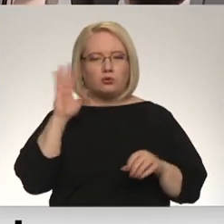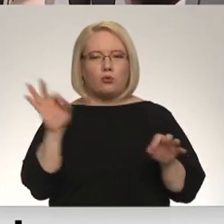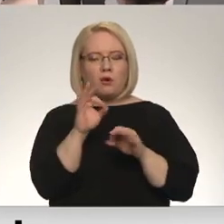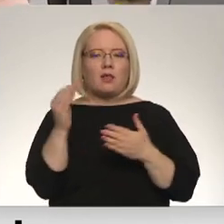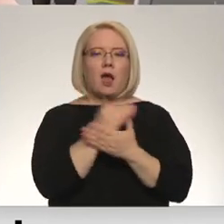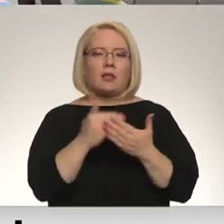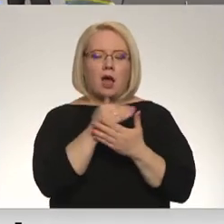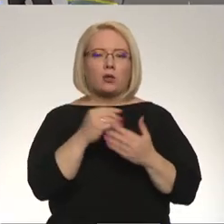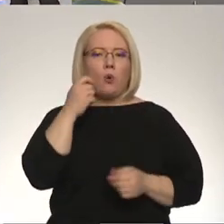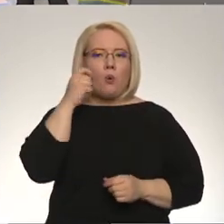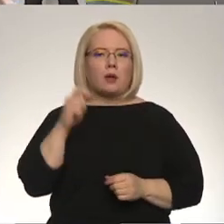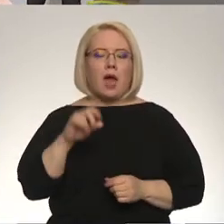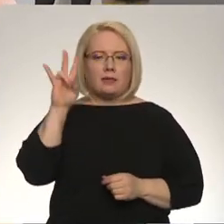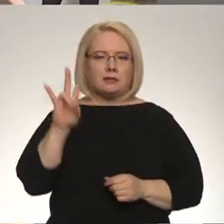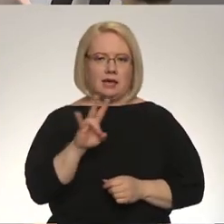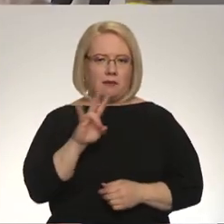Ukraiņas hīmnu.